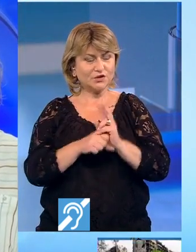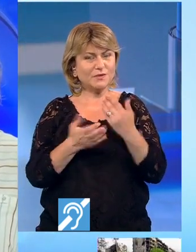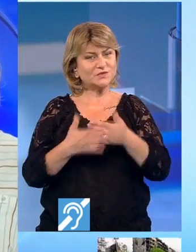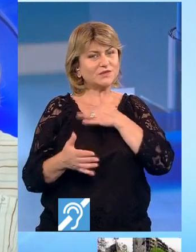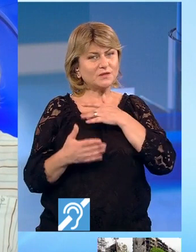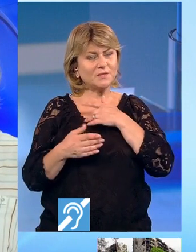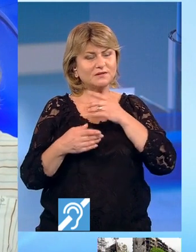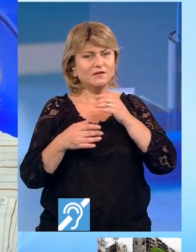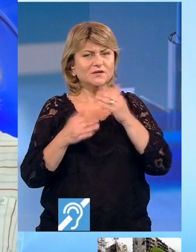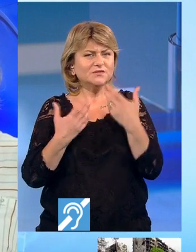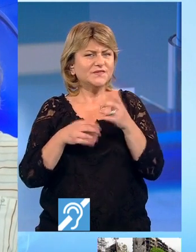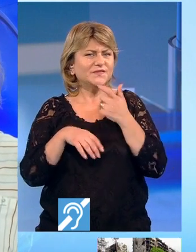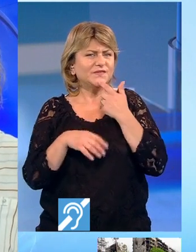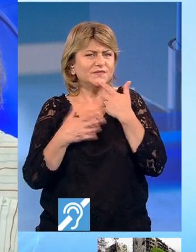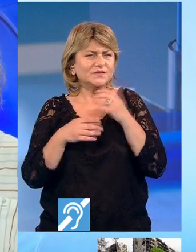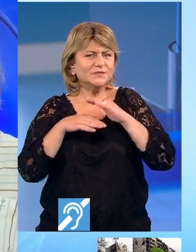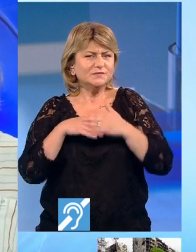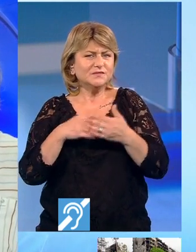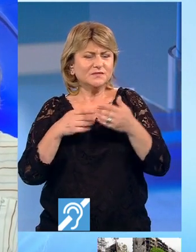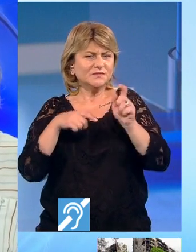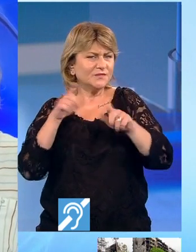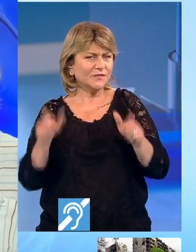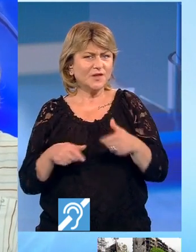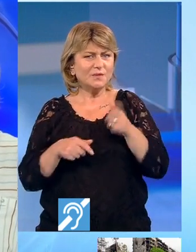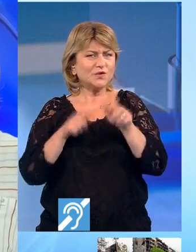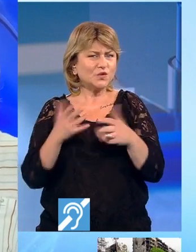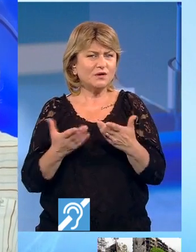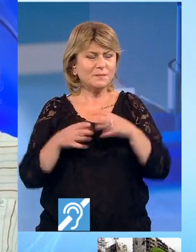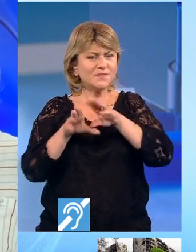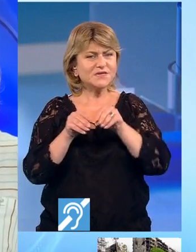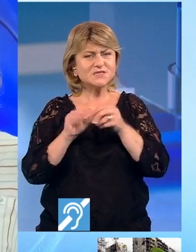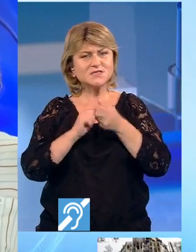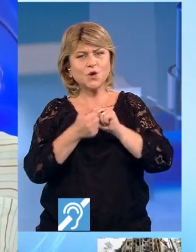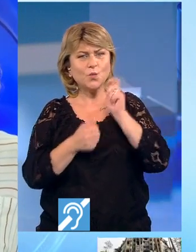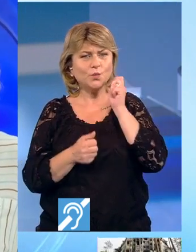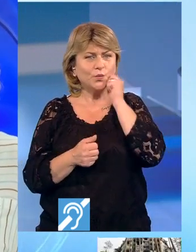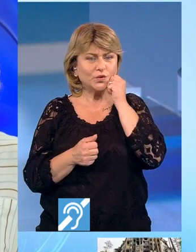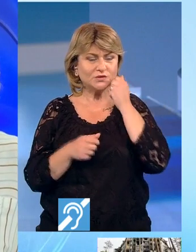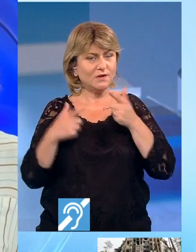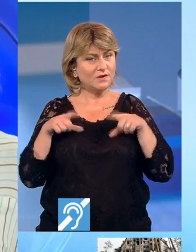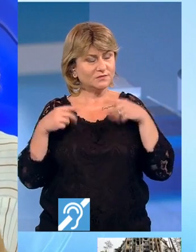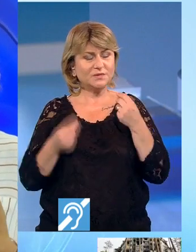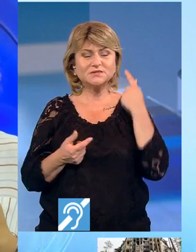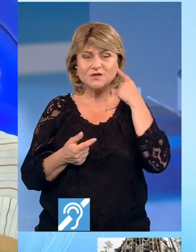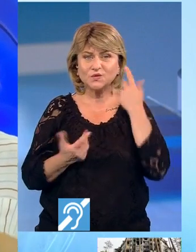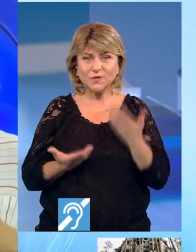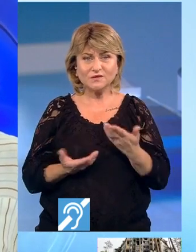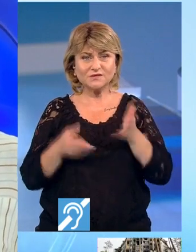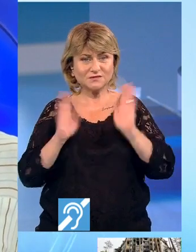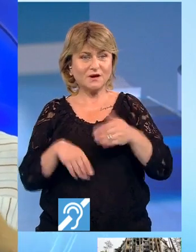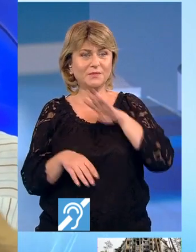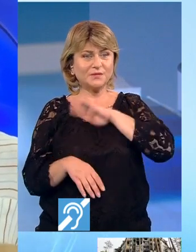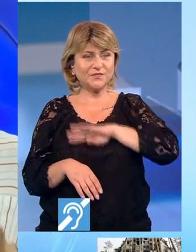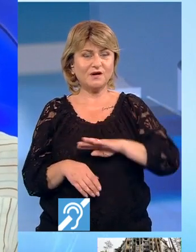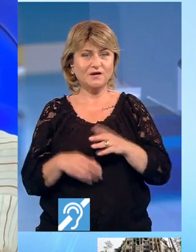sentimentele celor din jur, poate persoane pe care le știu de multă vreme sau părinți sau bunici. Și e bine să asculte, să aibă